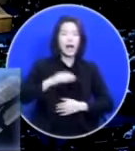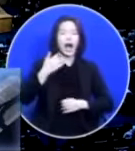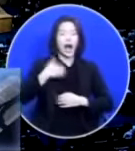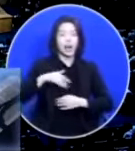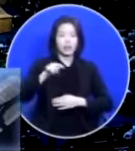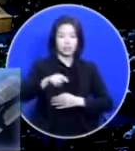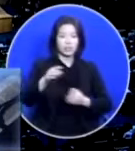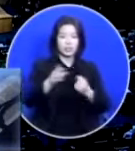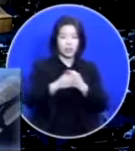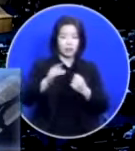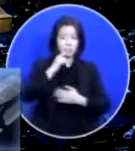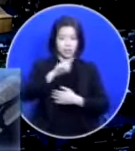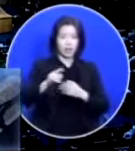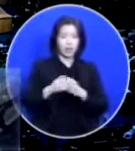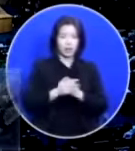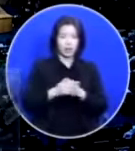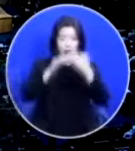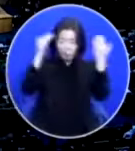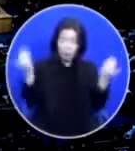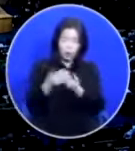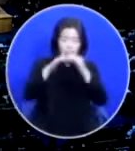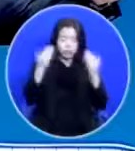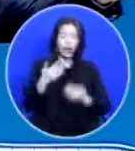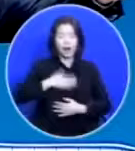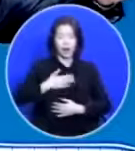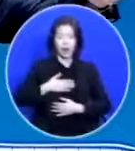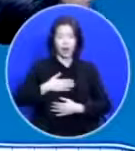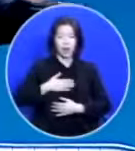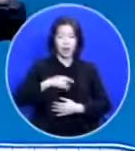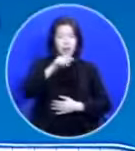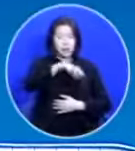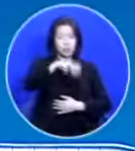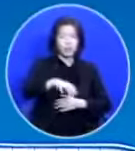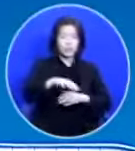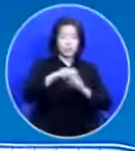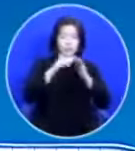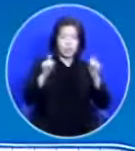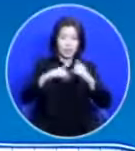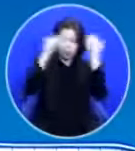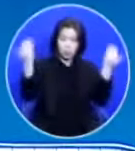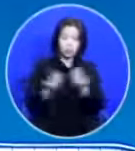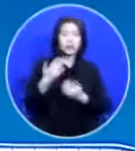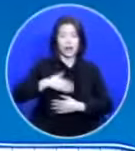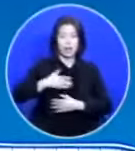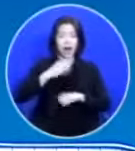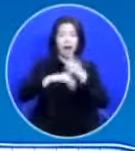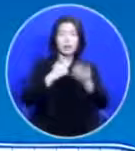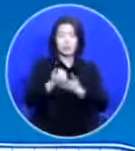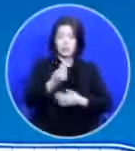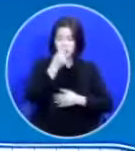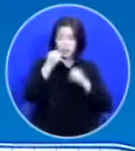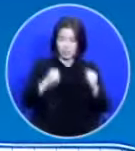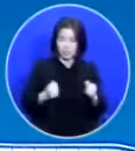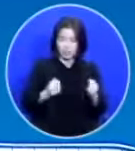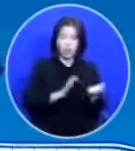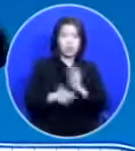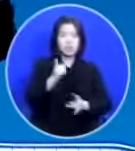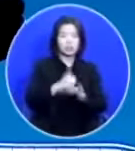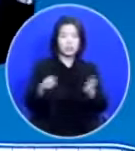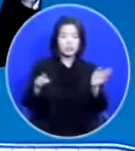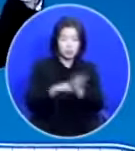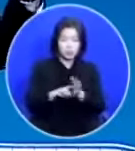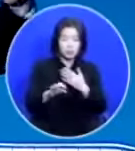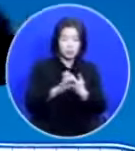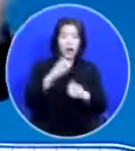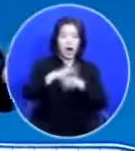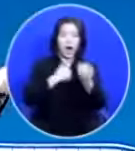때문이다 모두 다 알아요 모두 다 여기 계신 분들은 다 알아요 하나님이 살아계신 걸 예수 믿으면 하나님이